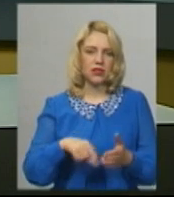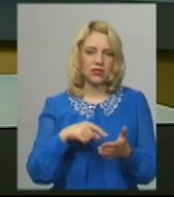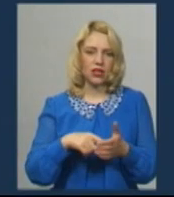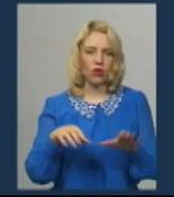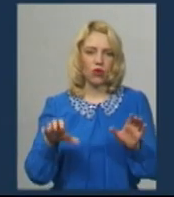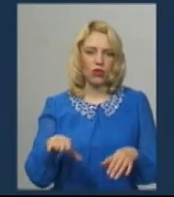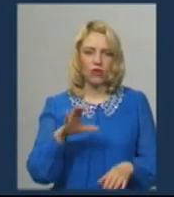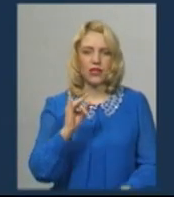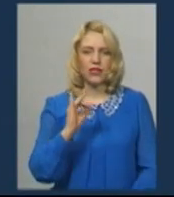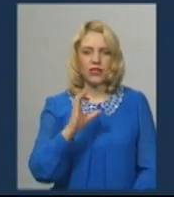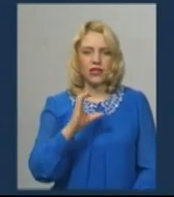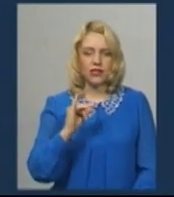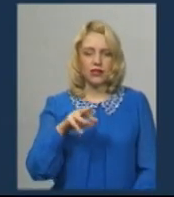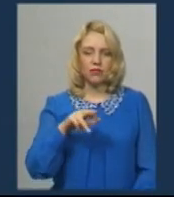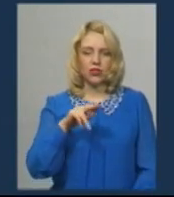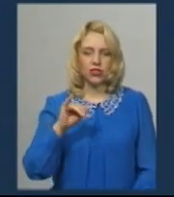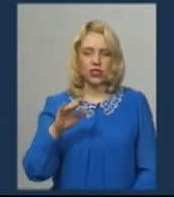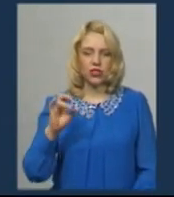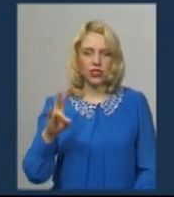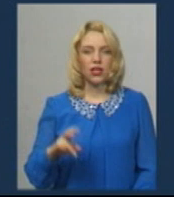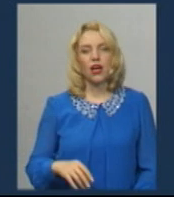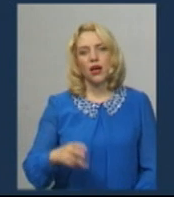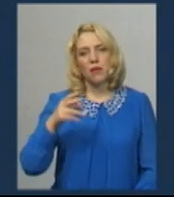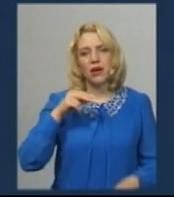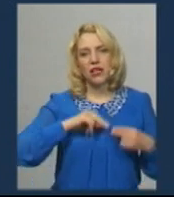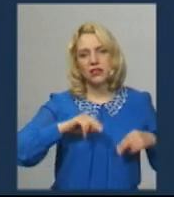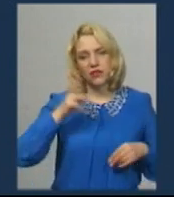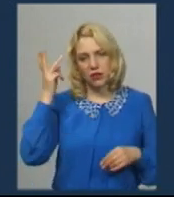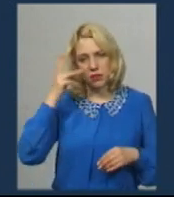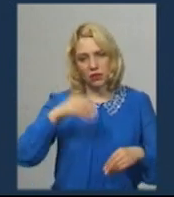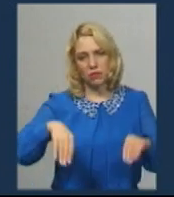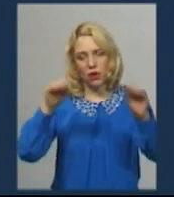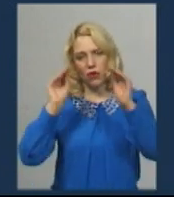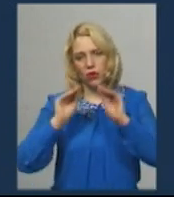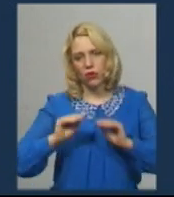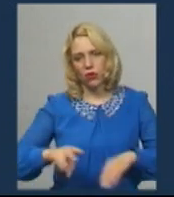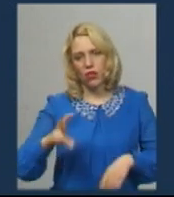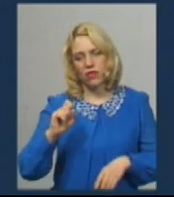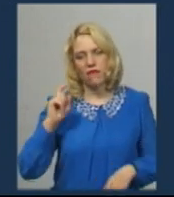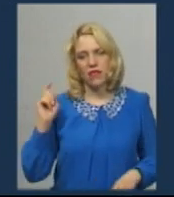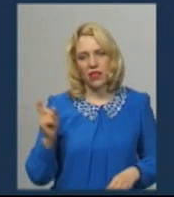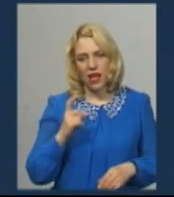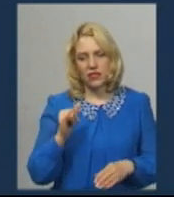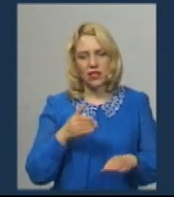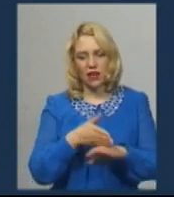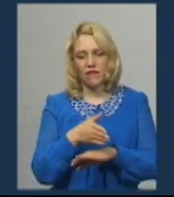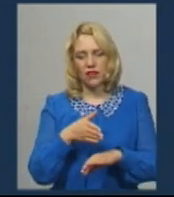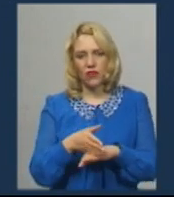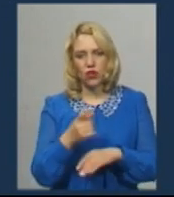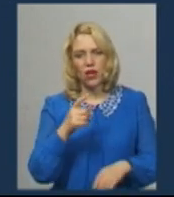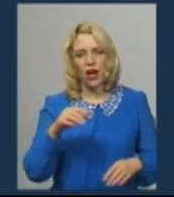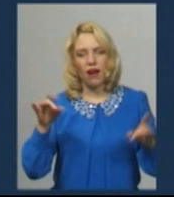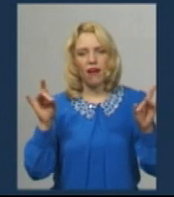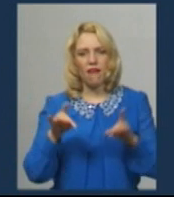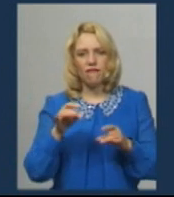Працівники поліції склали у Хмельницькому адміністративний протокол на власника та відвідувачів одного з